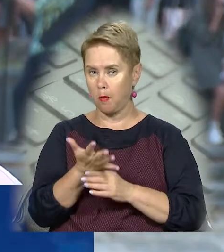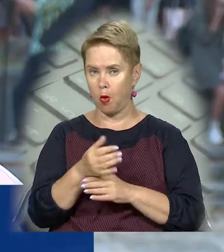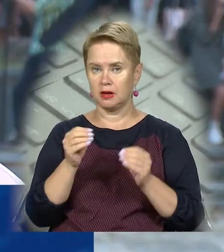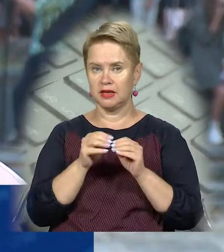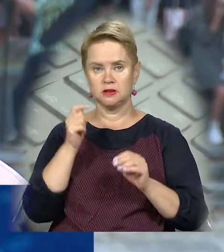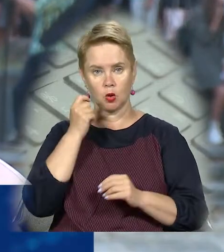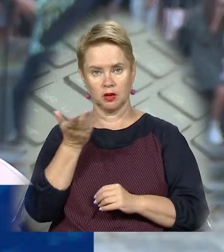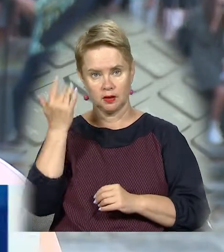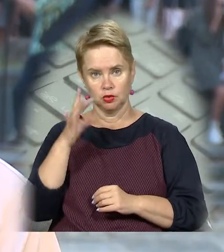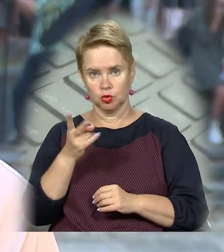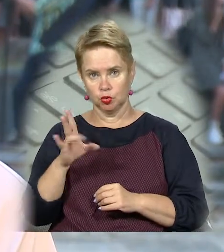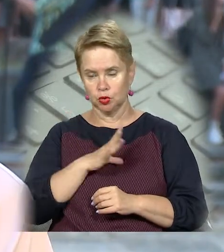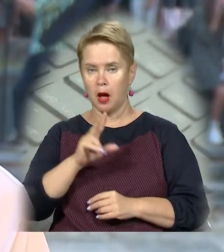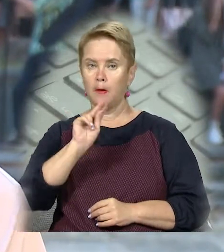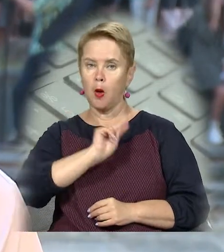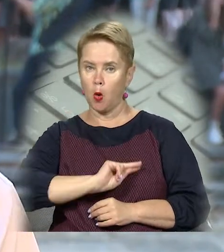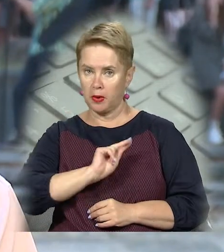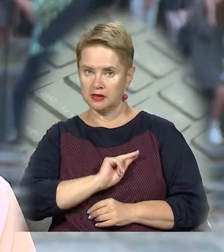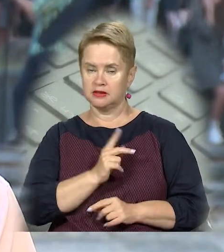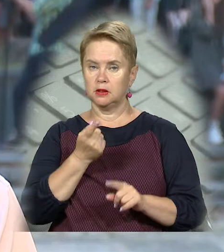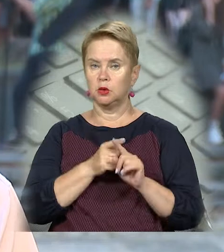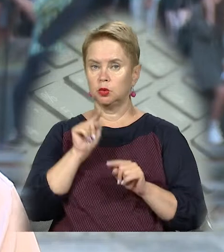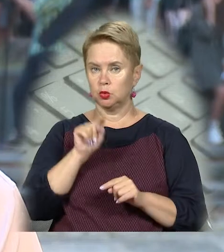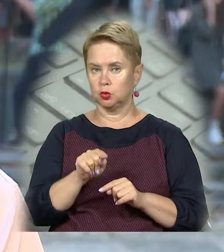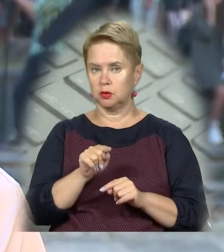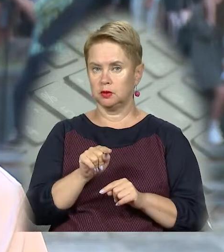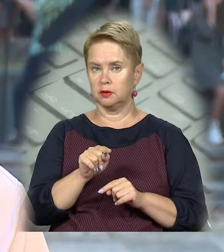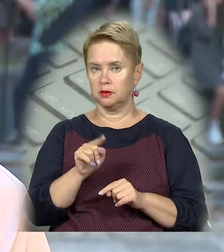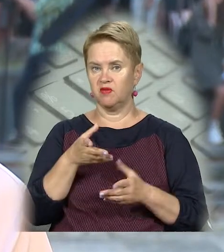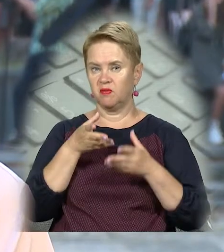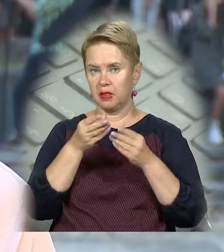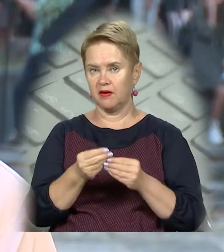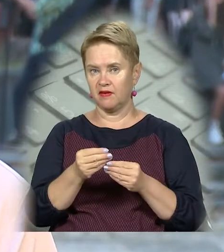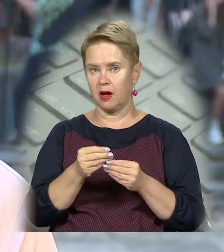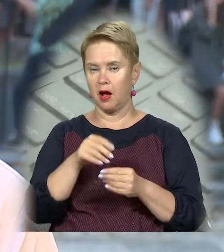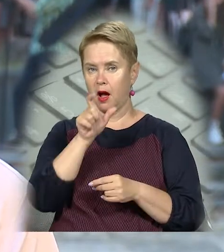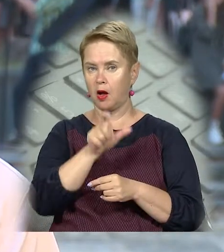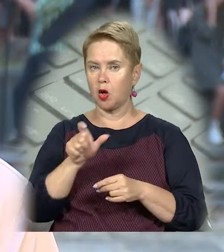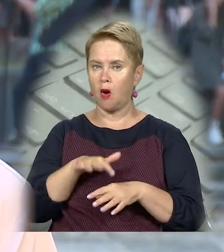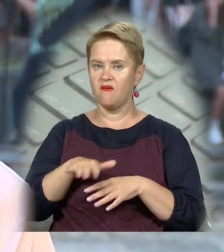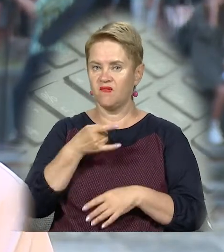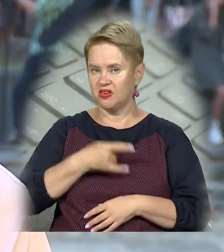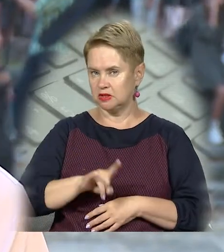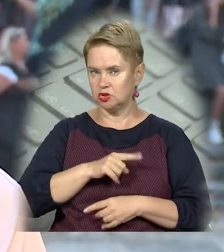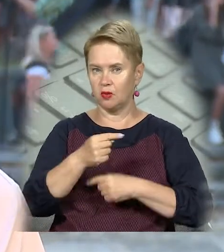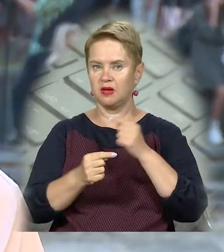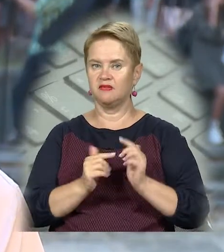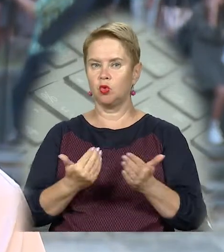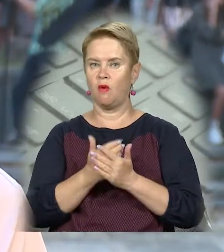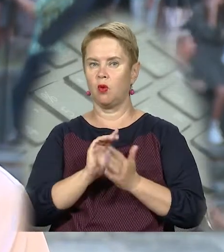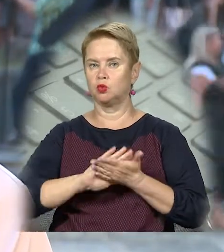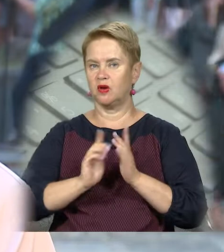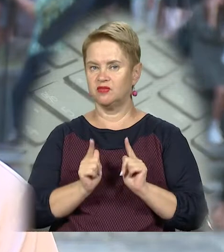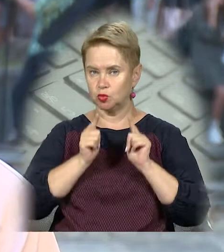років тому назад, ще нам треба попрацювати. Мабуть, тут має вплив і демографічна політика, і нові мови вступу,